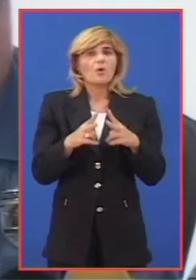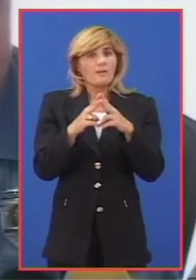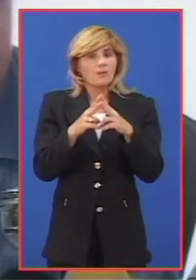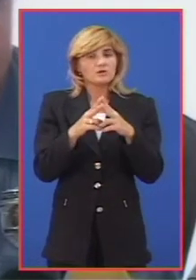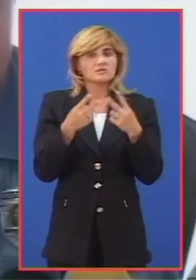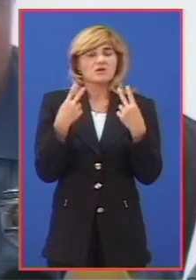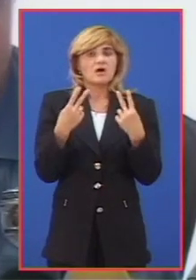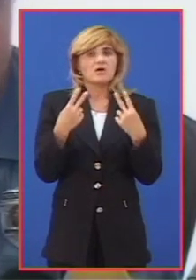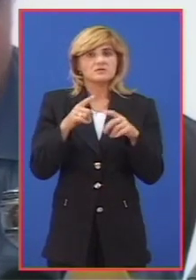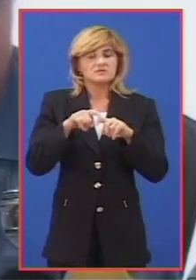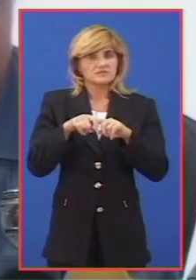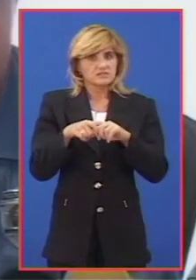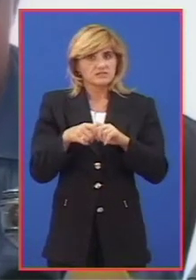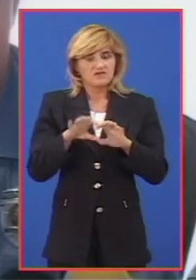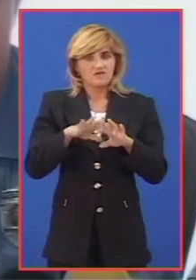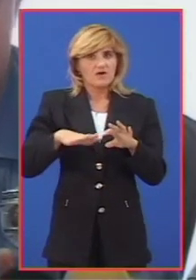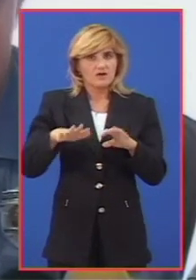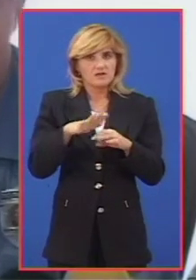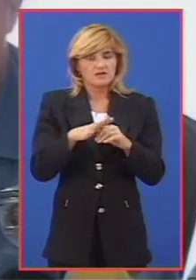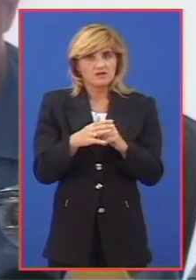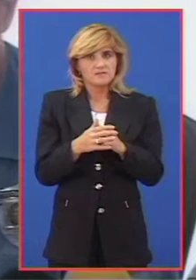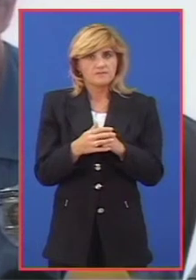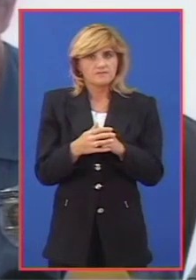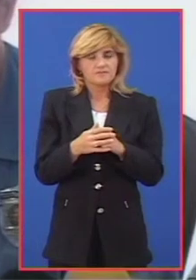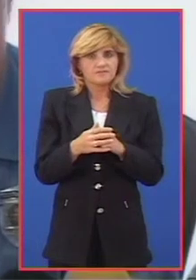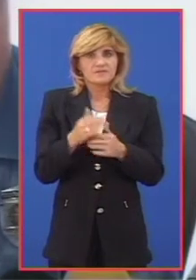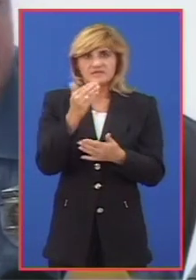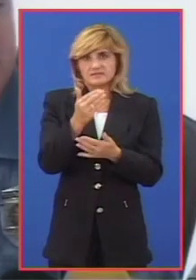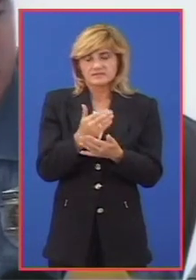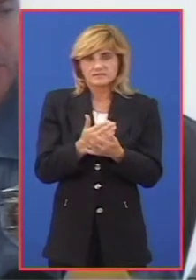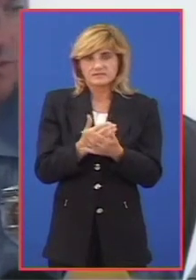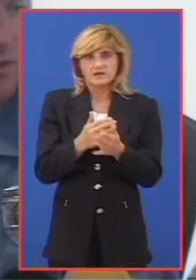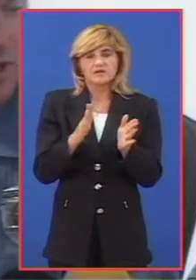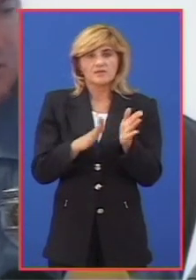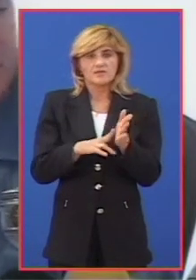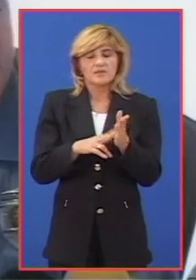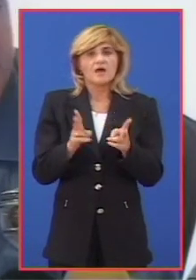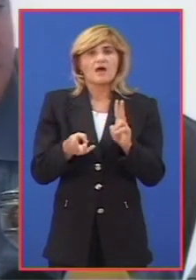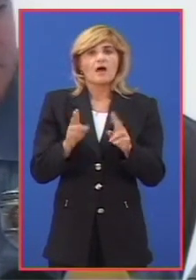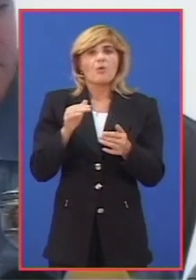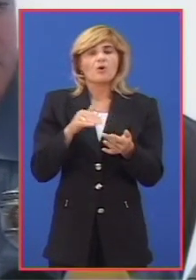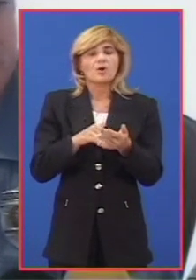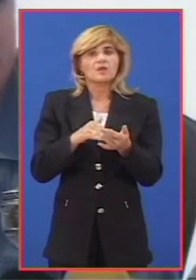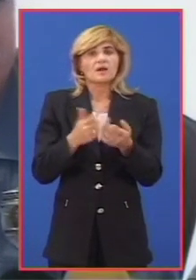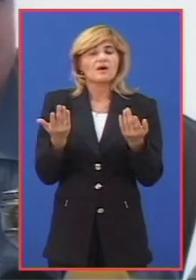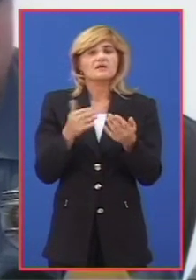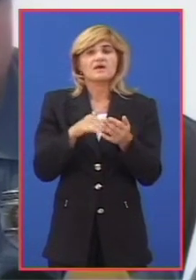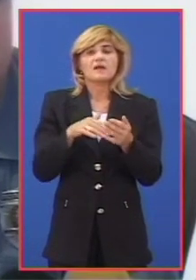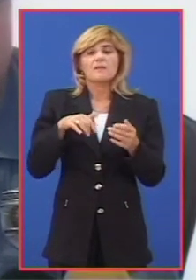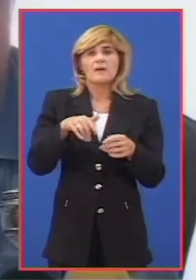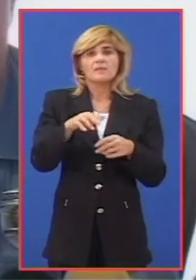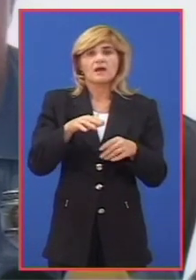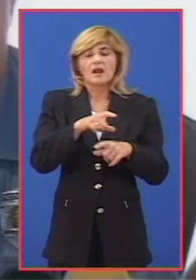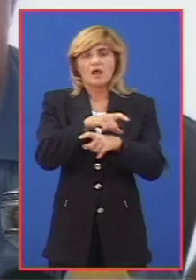sa osnovama, znači ovaj osnovnim zakonskim propisima, znači kako treba da, gdje treba da prelaze